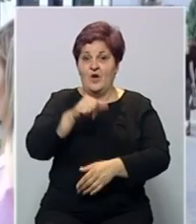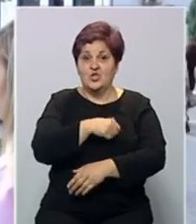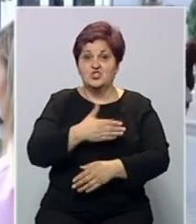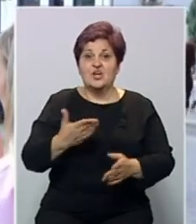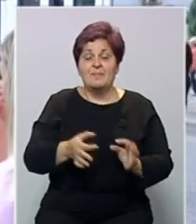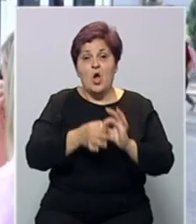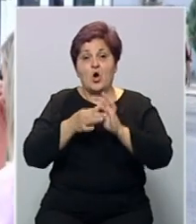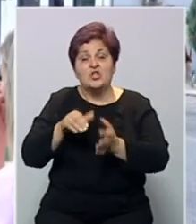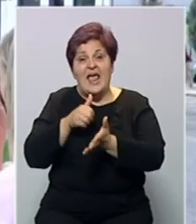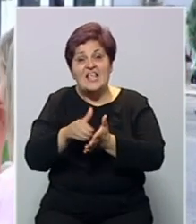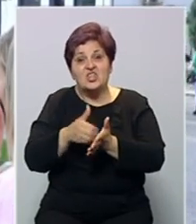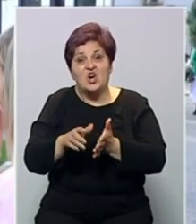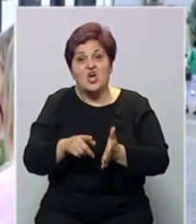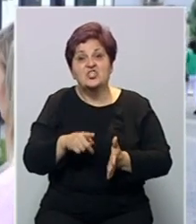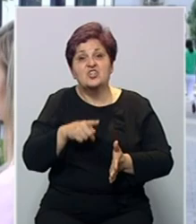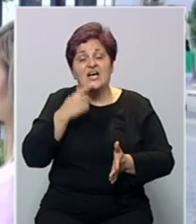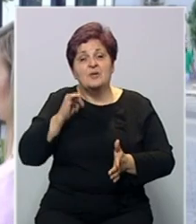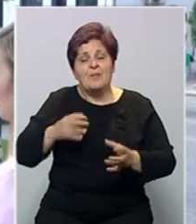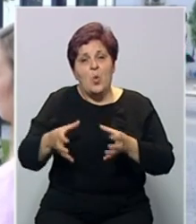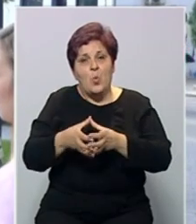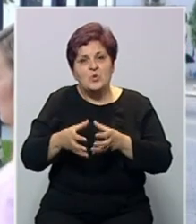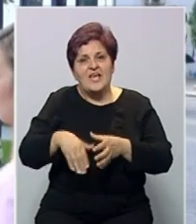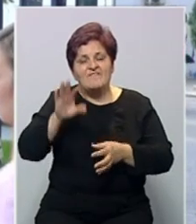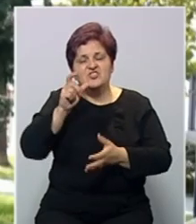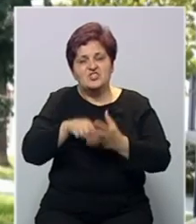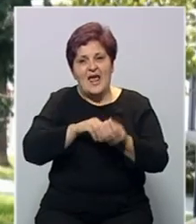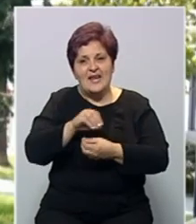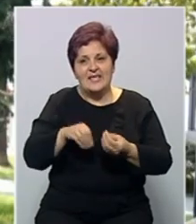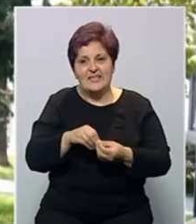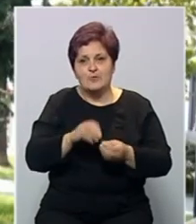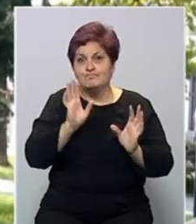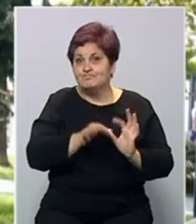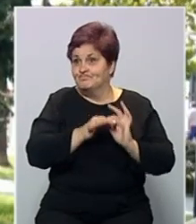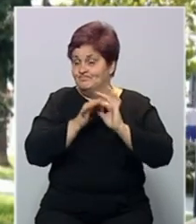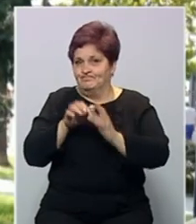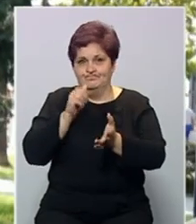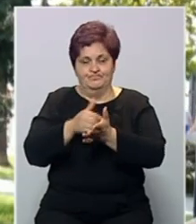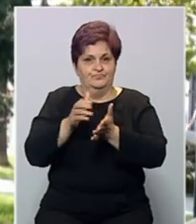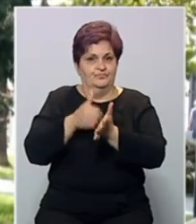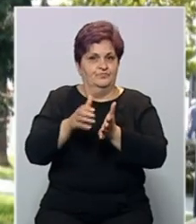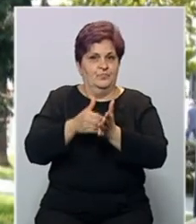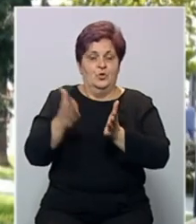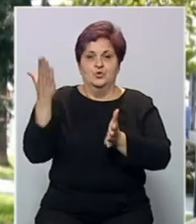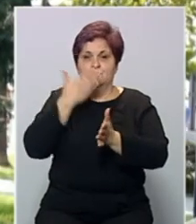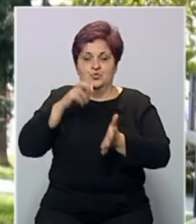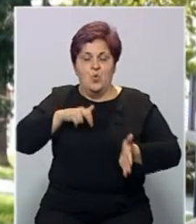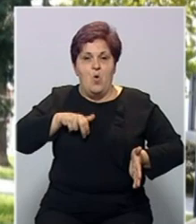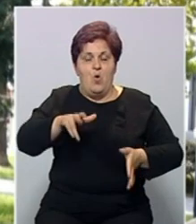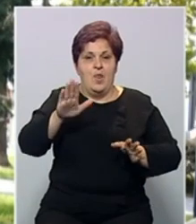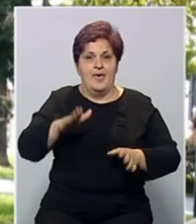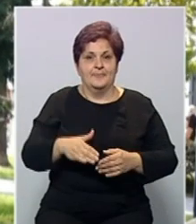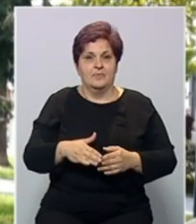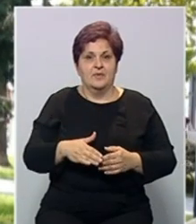donosi kontinuirane troškove, kažu u Bjedinskom udruženju višešlanih porodica. U kontinuitetu su troškovi škole kod nas